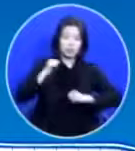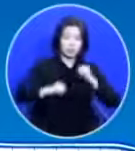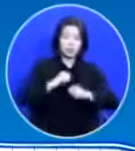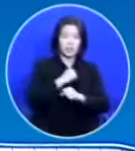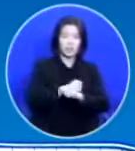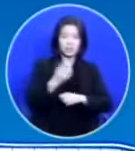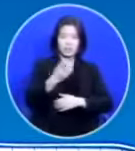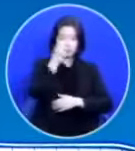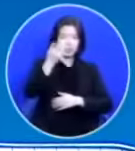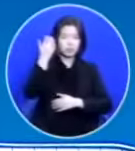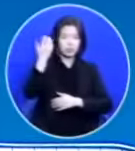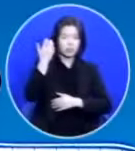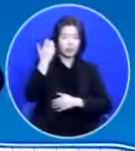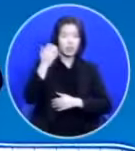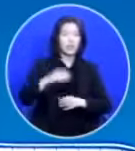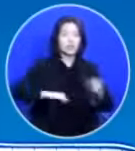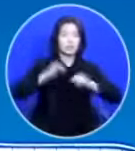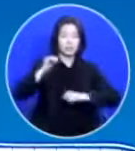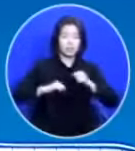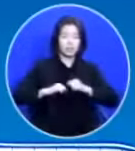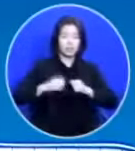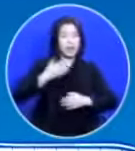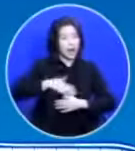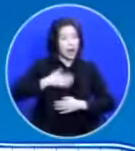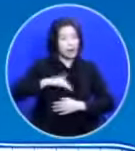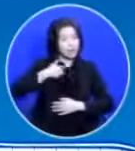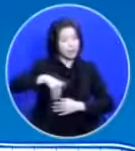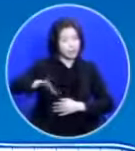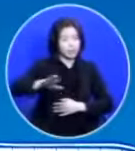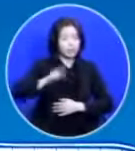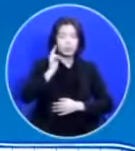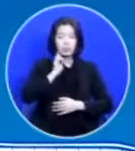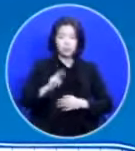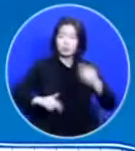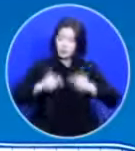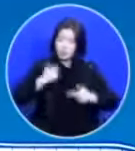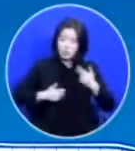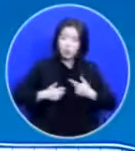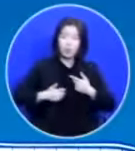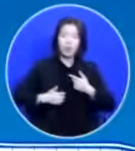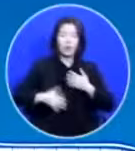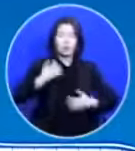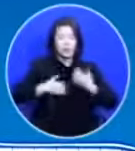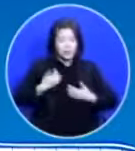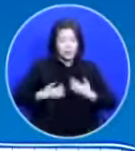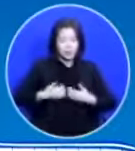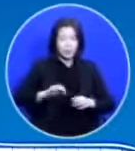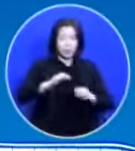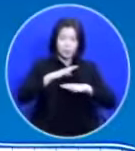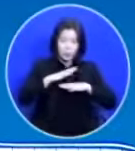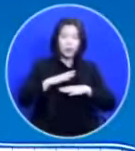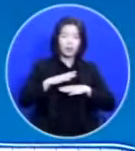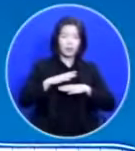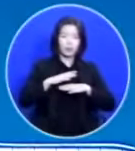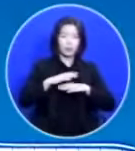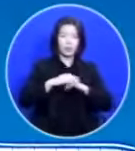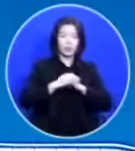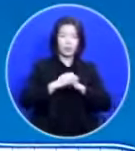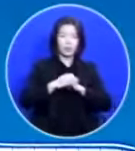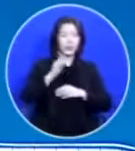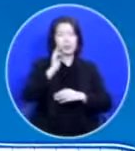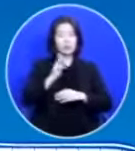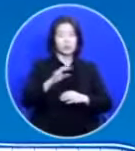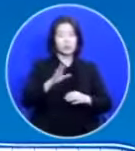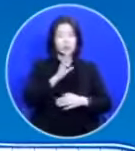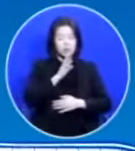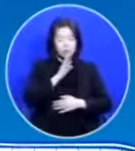성령의 역사를 이렇게 알아가는 것은 너무너무 재미있고 흥미있고 놀랍고 너무